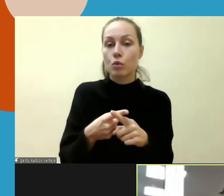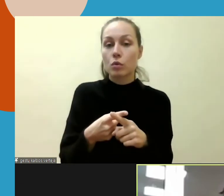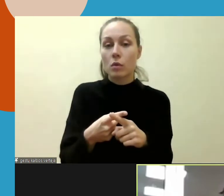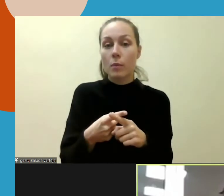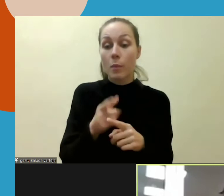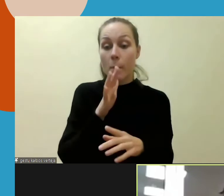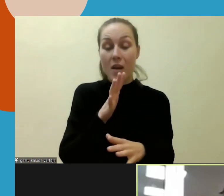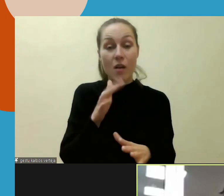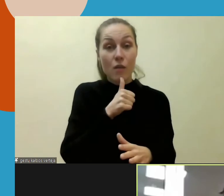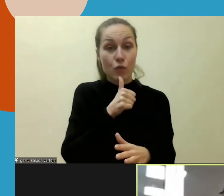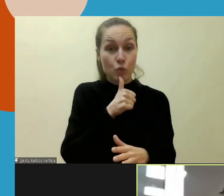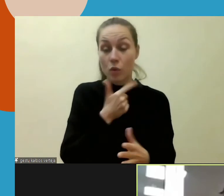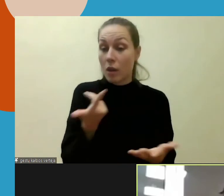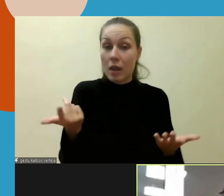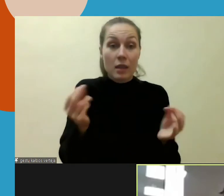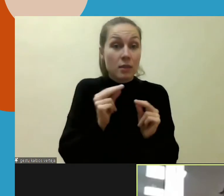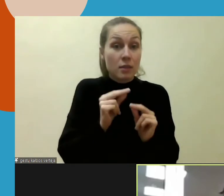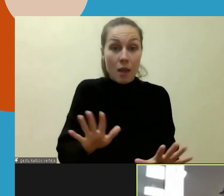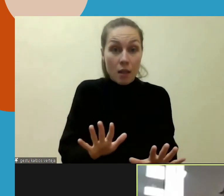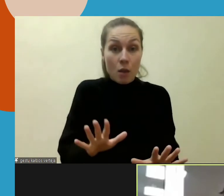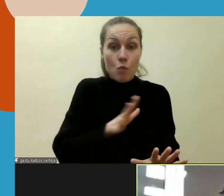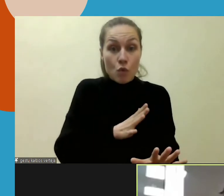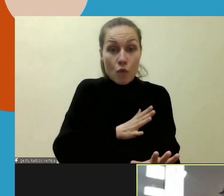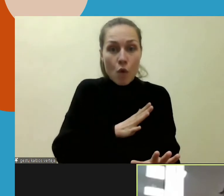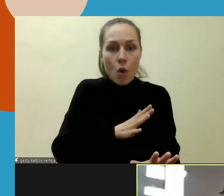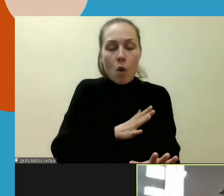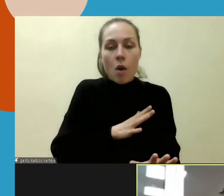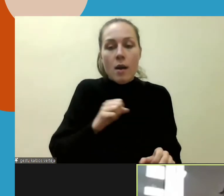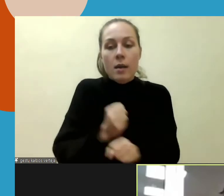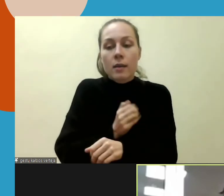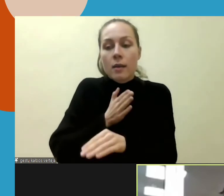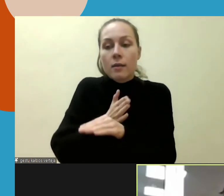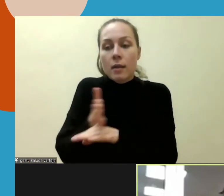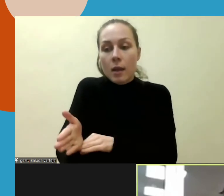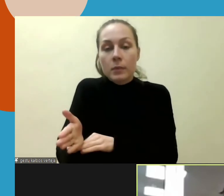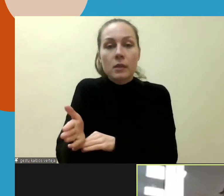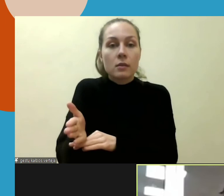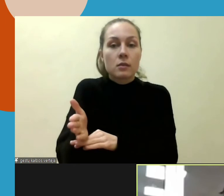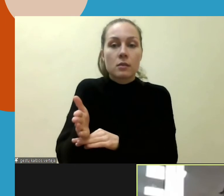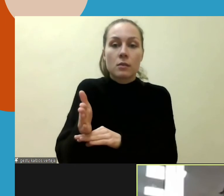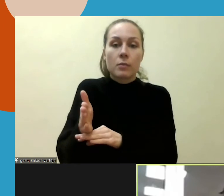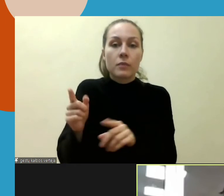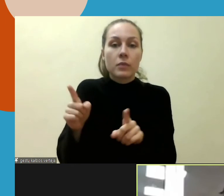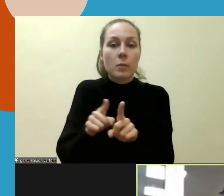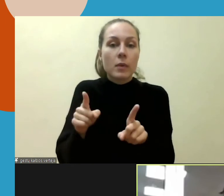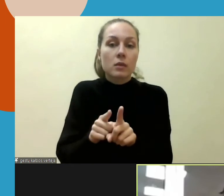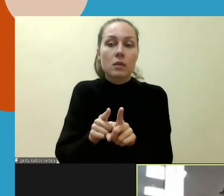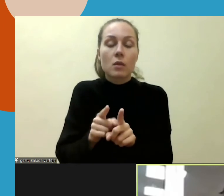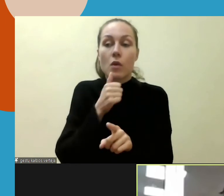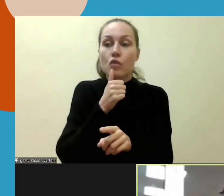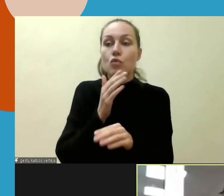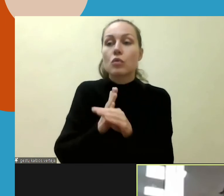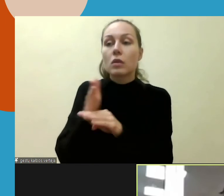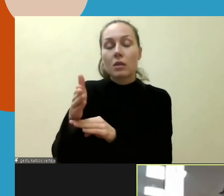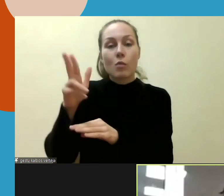atsitikus nelaimiai ir ką konkrečiai jie turėtų nurodyti, į kokius momentus reikėtų atkreipti dėmesį, kaip kreipiasi policijos